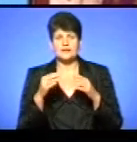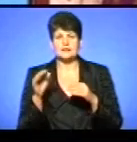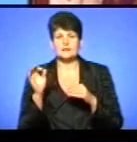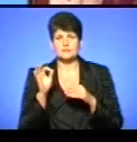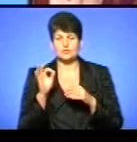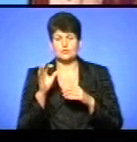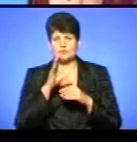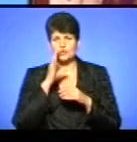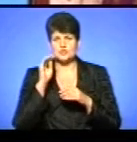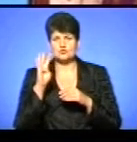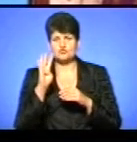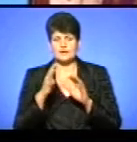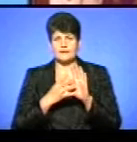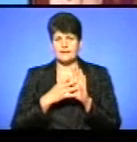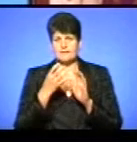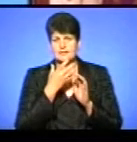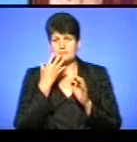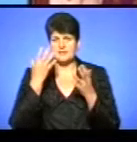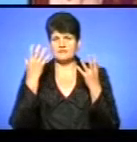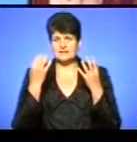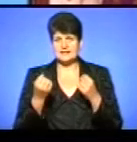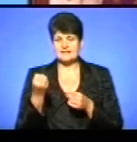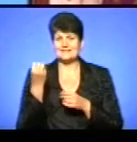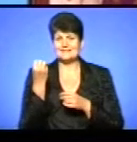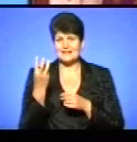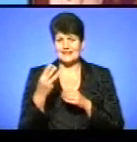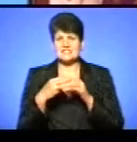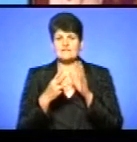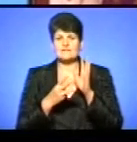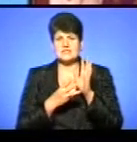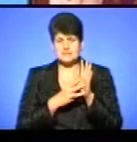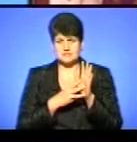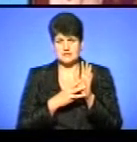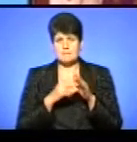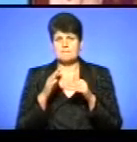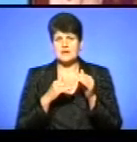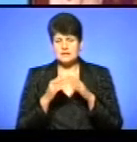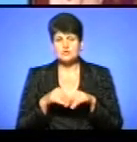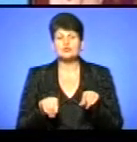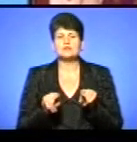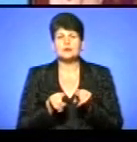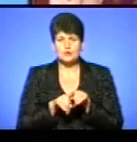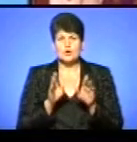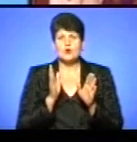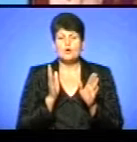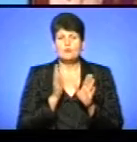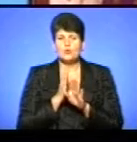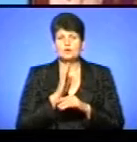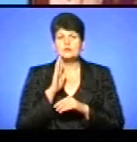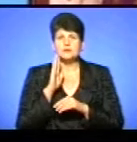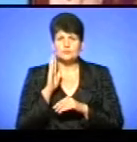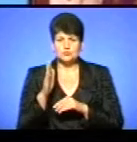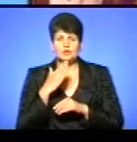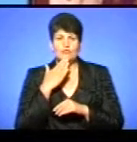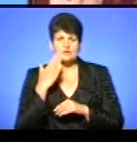становитиме 4-9 тепла, в день – 13-18. Практично такою ж погода буде і у